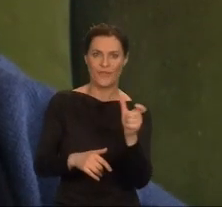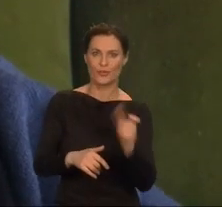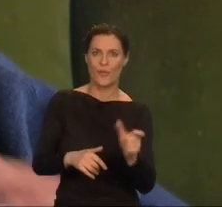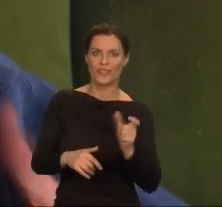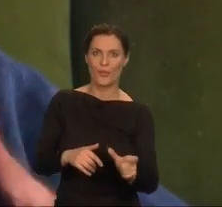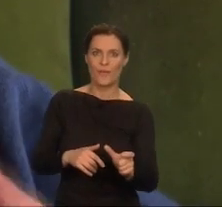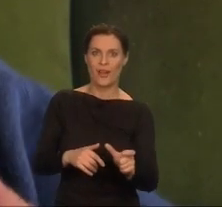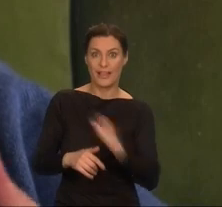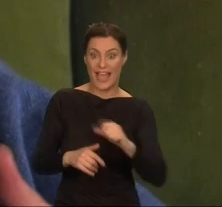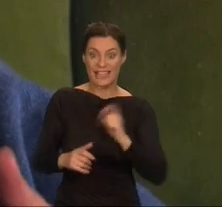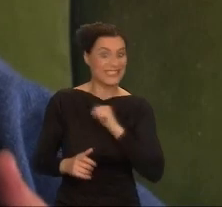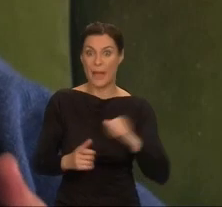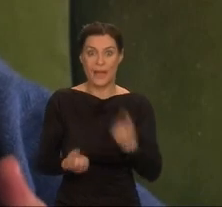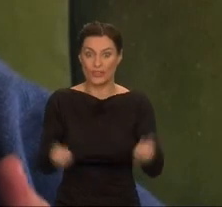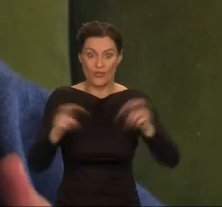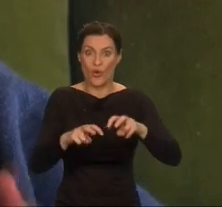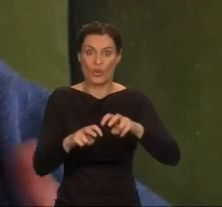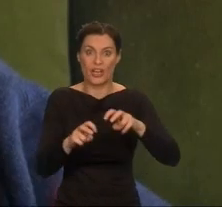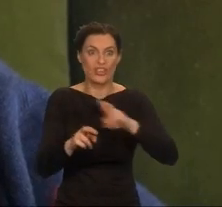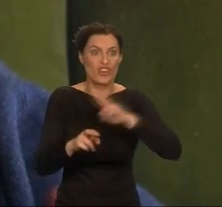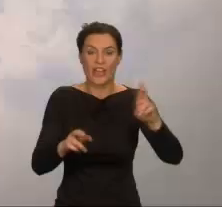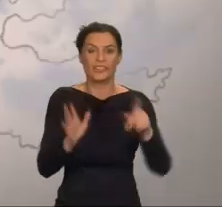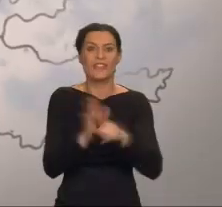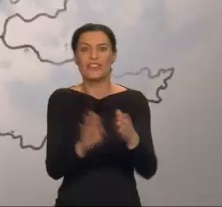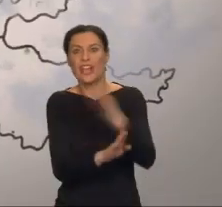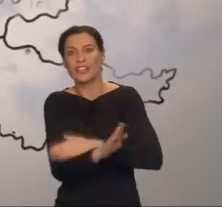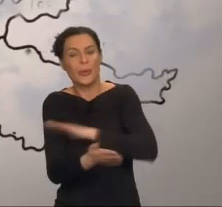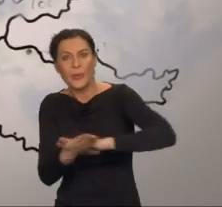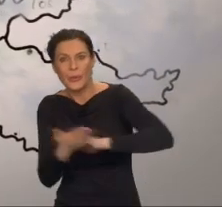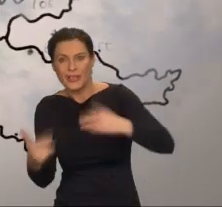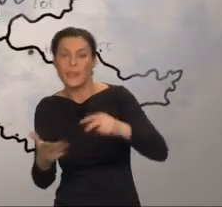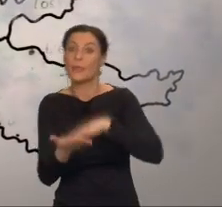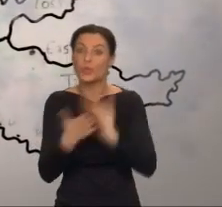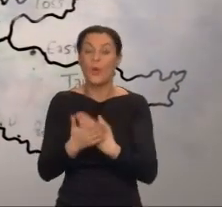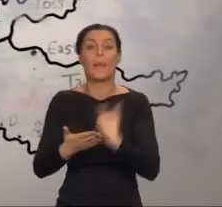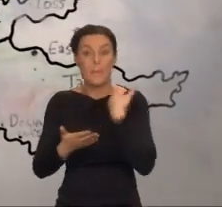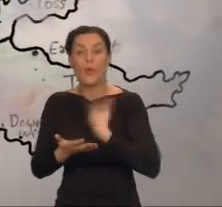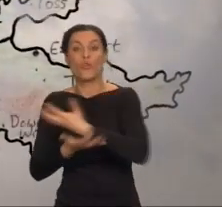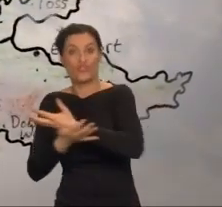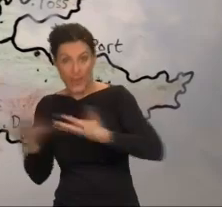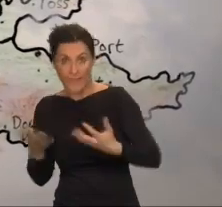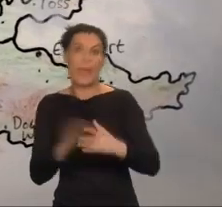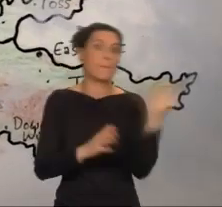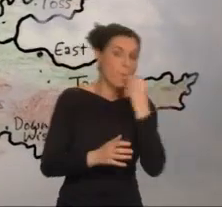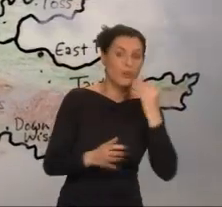Stwarzam rzeczy, których nie było, nazywając je. Nazwałam Ziemiomorze i oto jest.